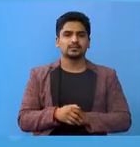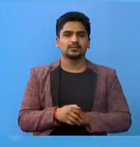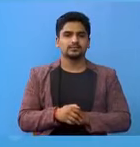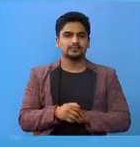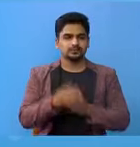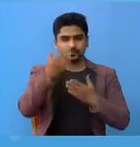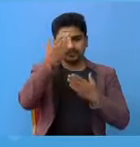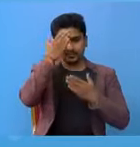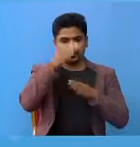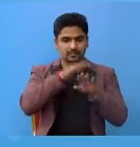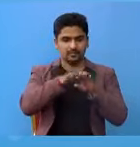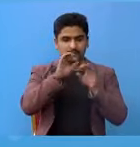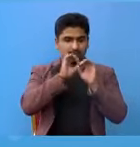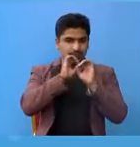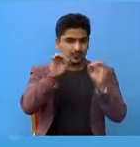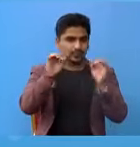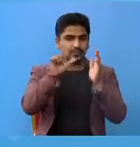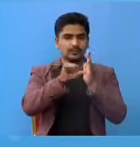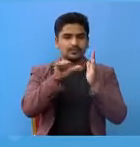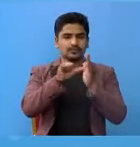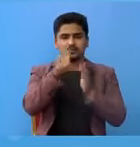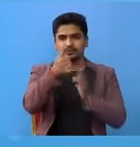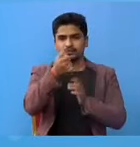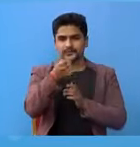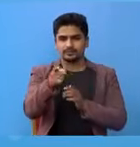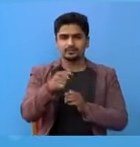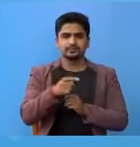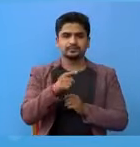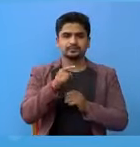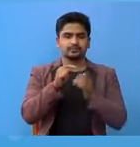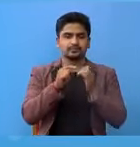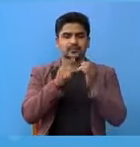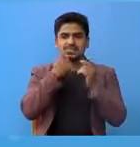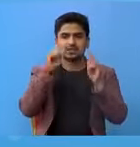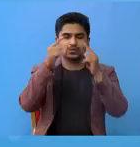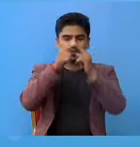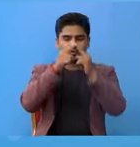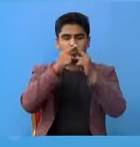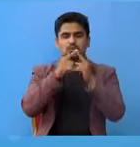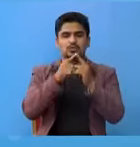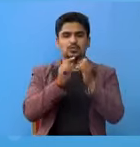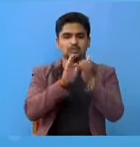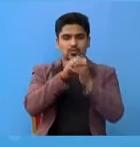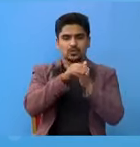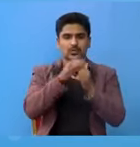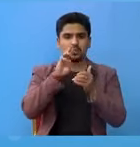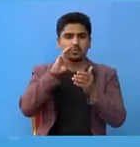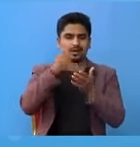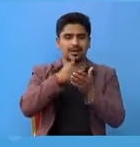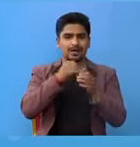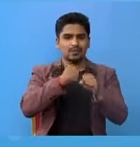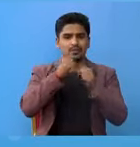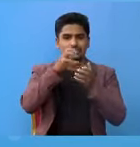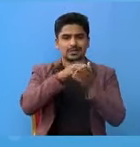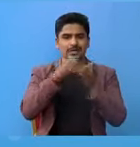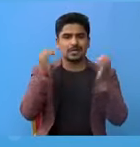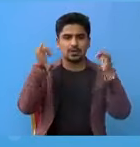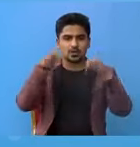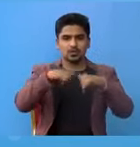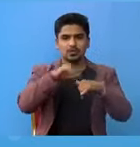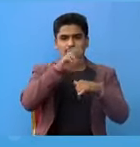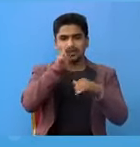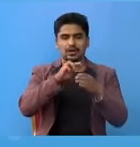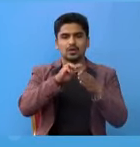संक्रमी तरू नभाएको जिल्ला शावटाशन, सोलुखुम्बू, संक्वासवा, मनांग, मुस्तांग, डोलपा,